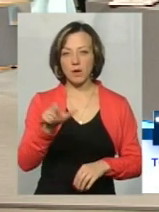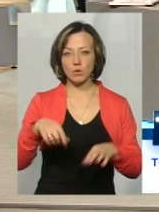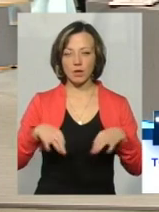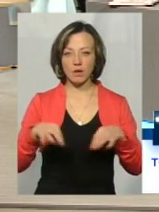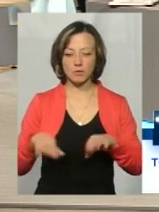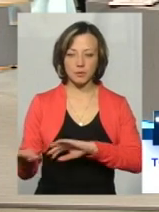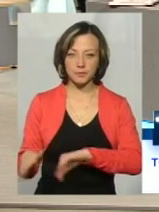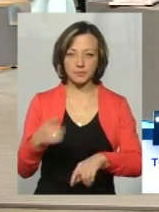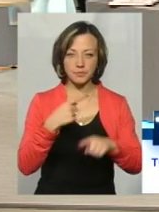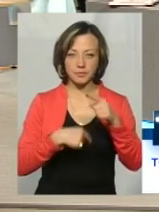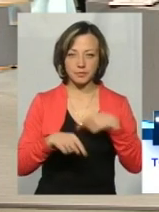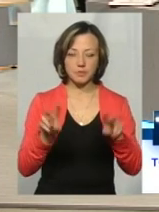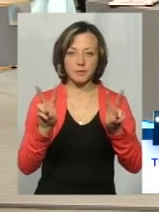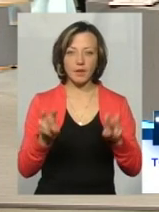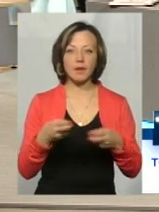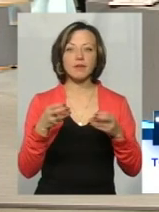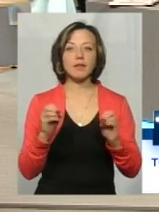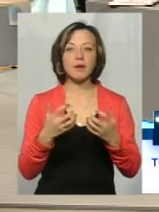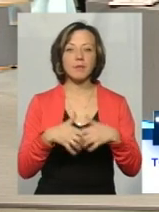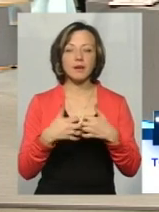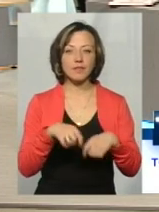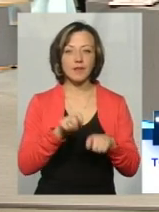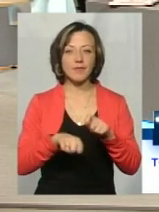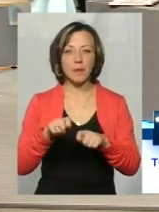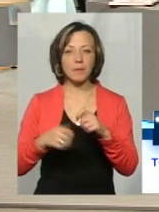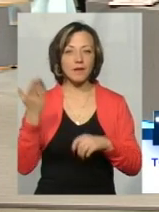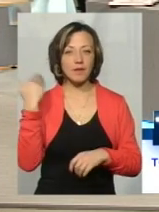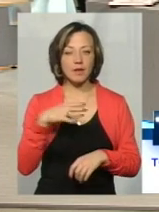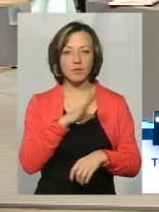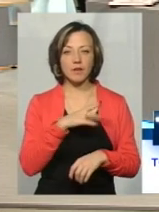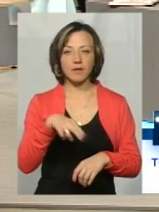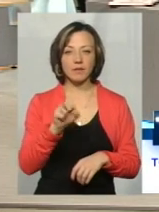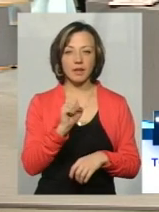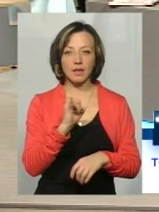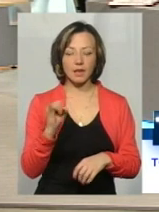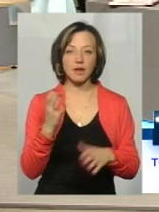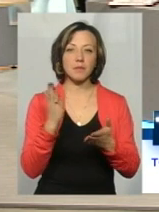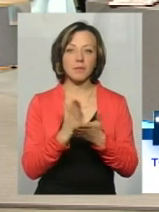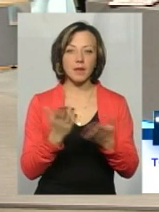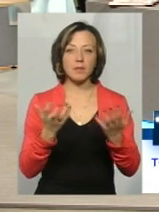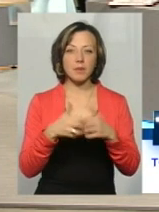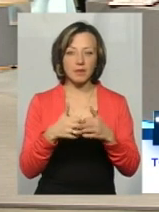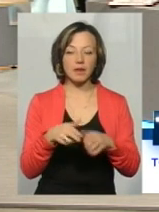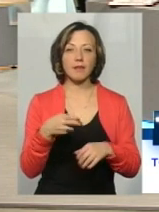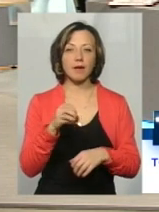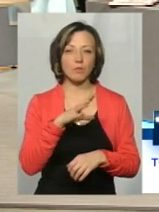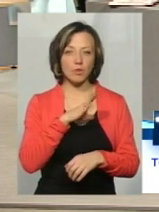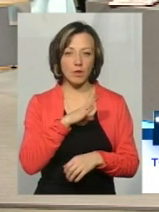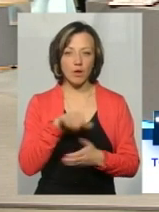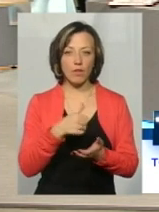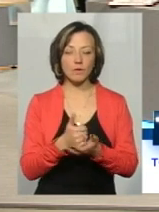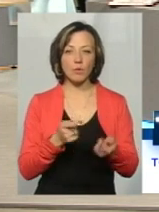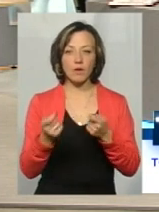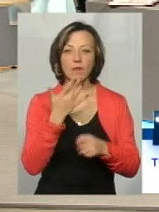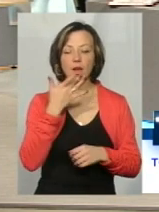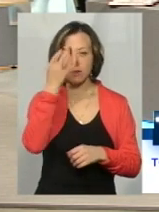Тоді повертаємося до теми, а де ж ті прилади вимірювання, які були в ДАІ? Пристрої є, вони знаходяться там, де вони були, в принципі, в головному приліні нас